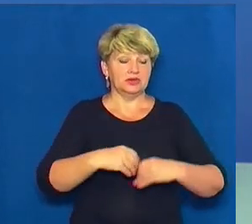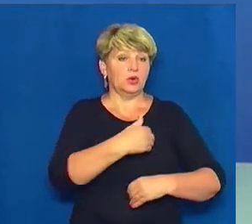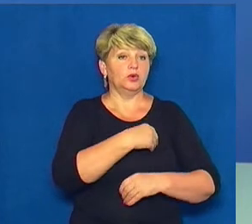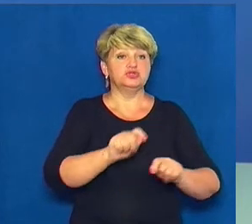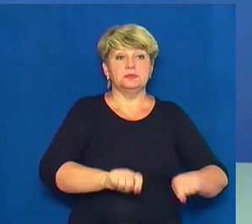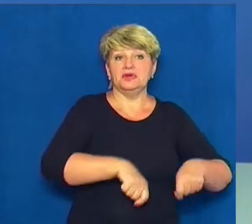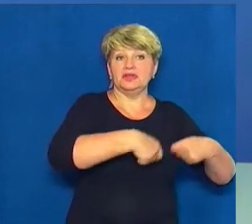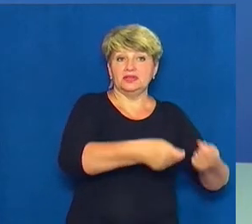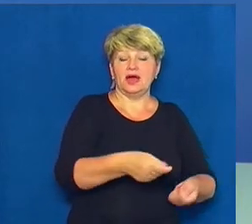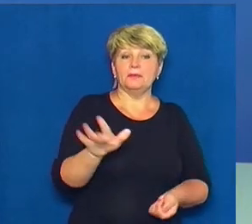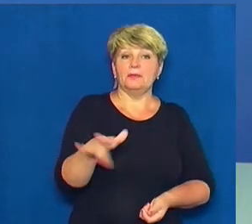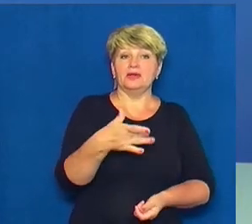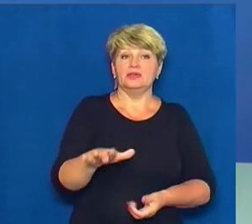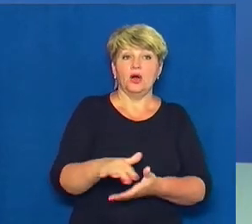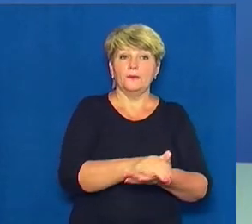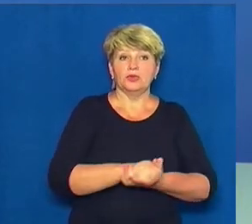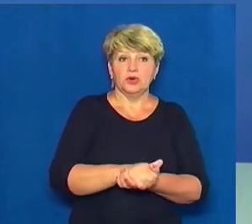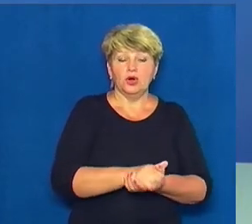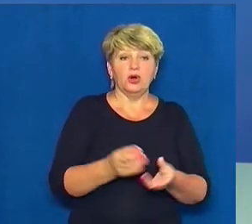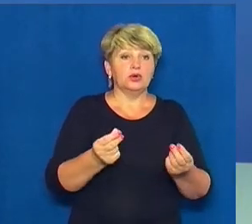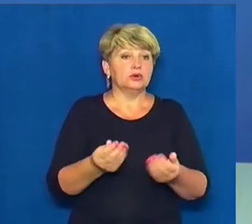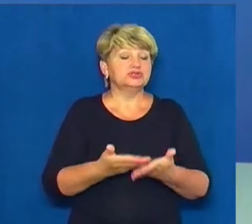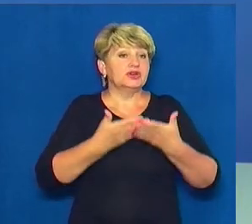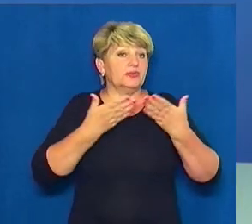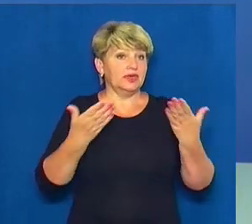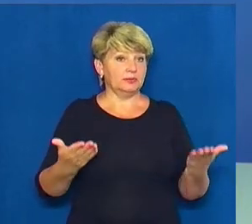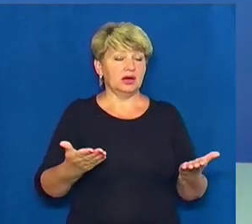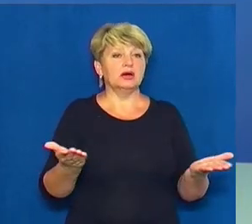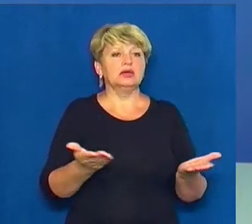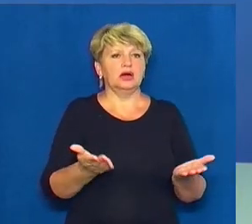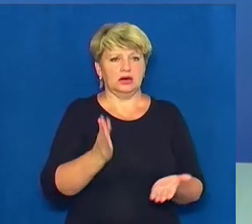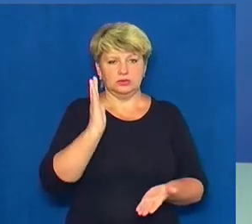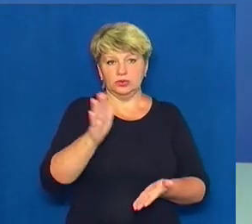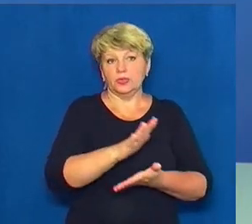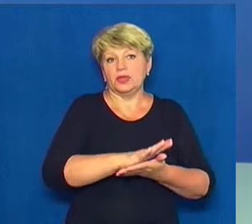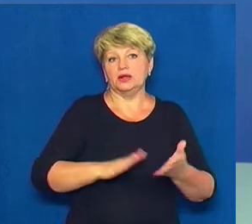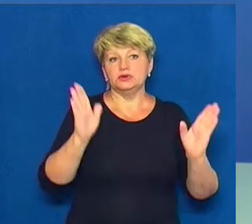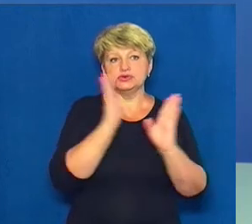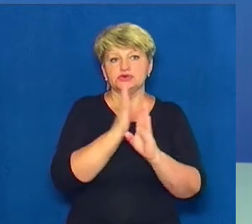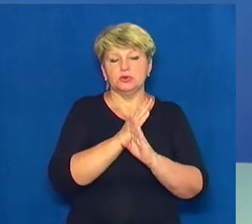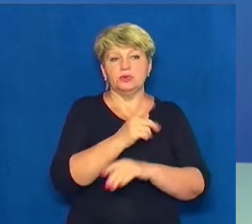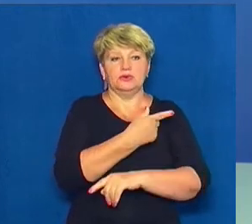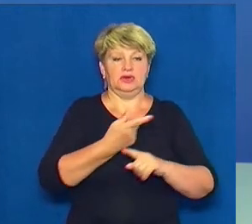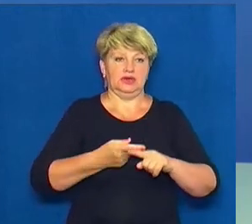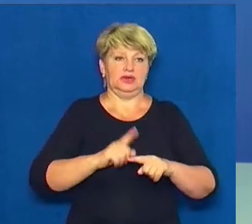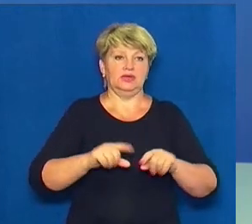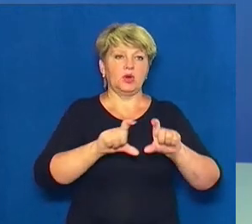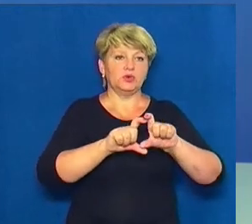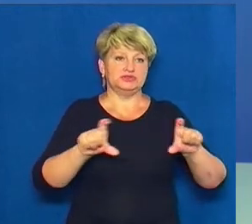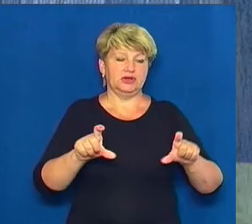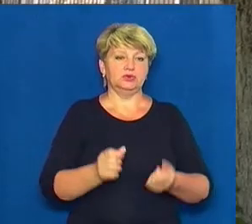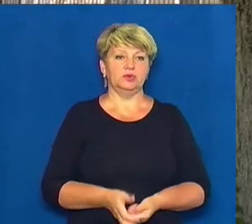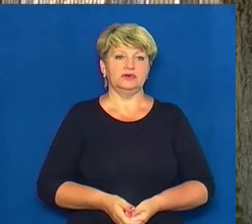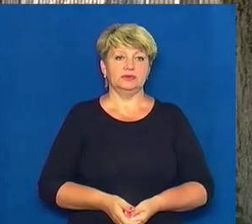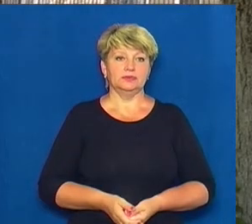громади. Грошей на отримання вона немає, додає Синяков. Якою буде подальша доля установи, з'ясовувала Дар'я Шевченко.